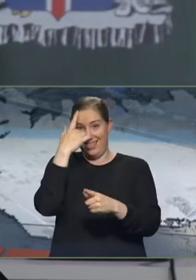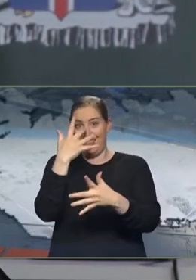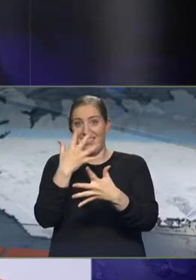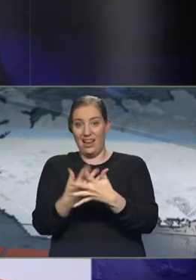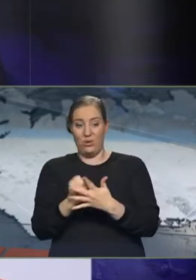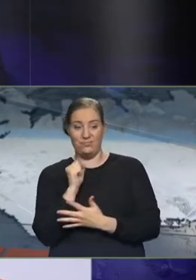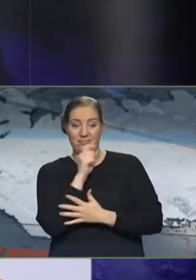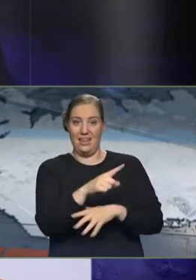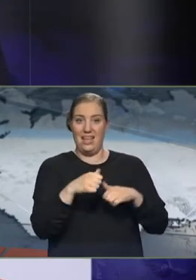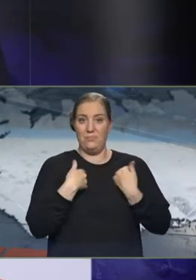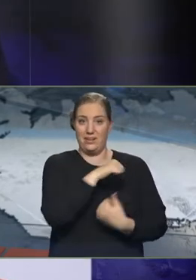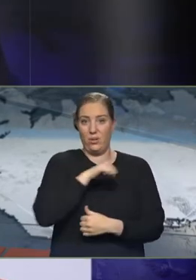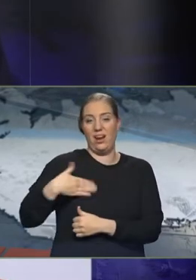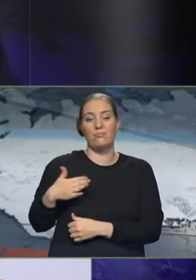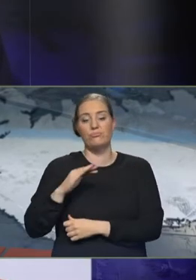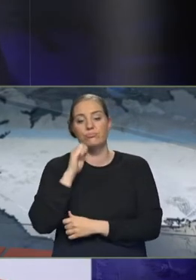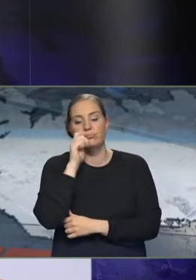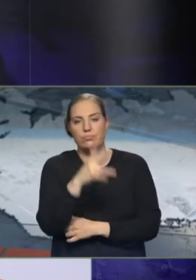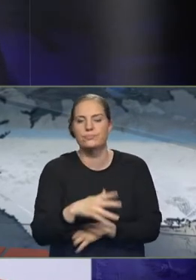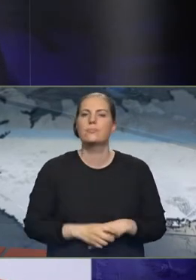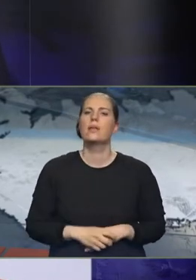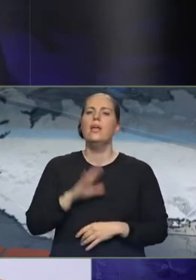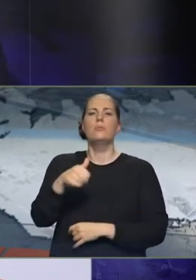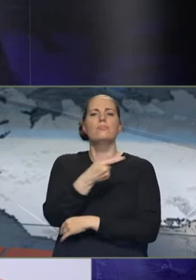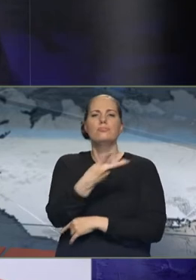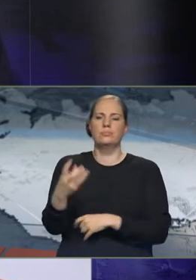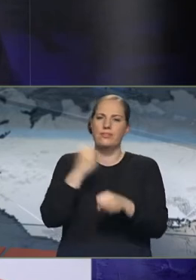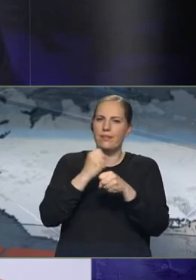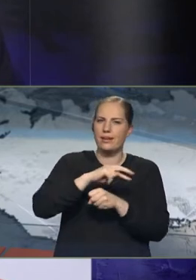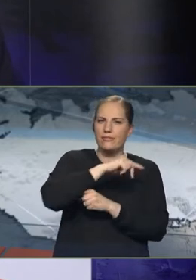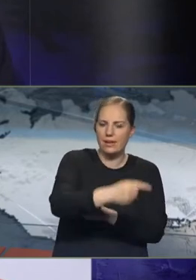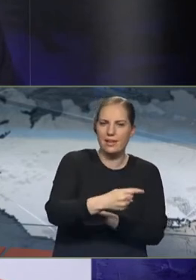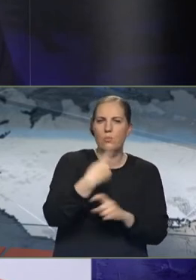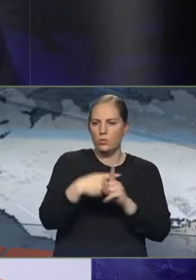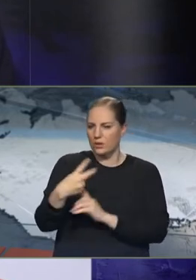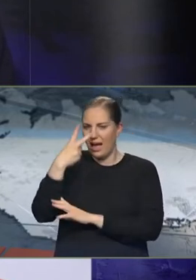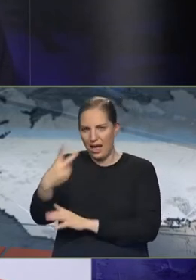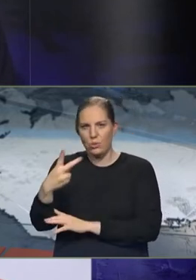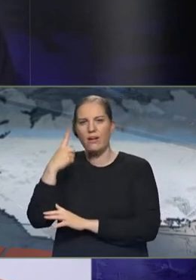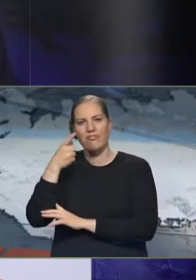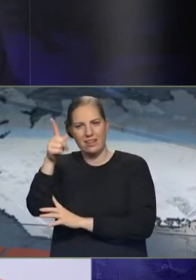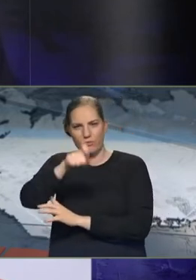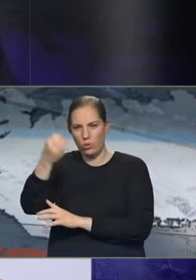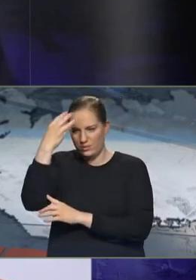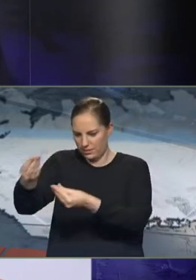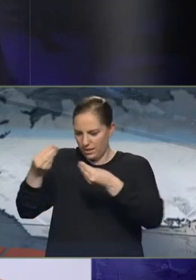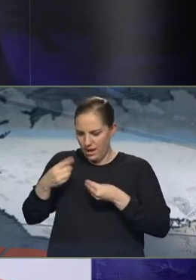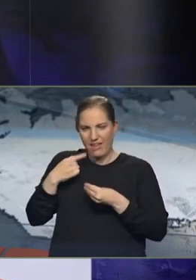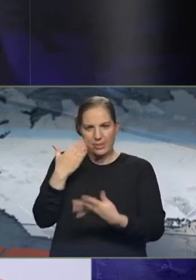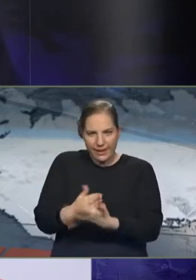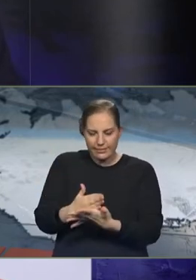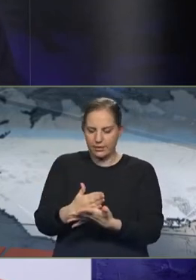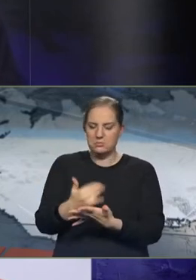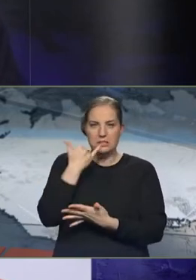næstu dögum. Það er í fyrsta lagi hætti að skerpa á eins og verkferlum og sannreina upplýsingar sem ferðamenn koma með, hvort þið gefi upp rétt símanúmer,